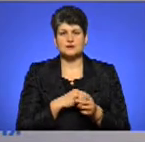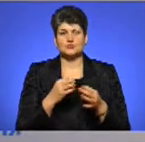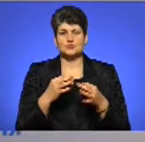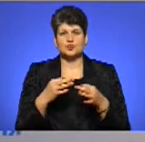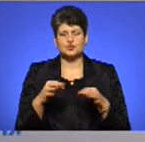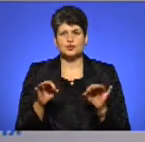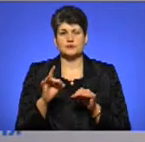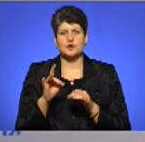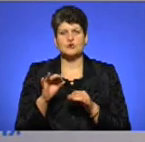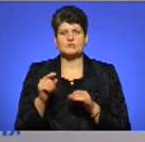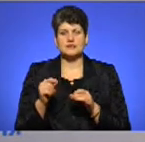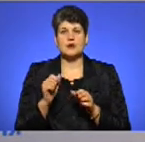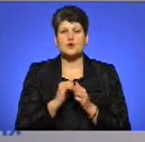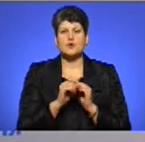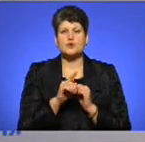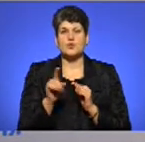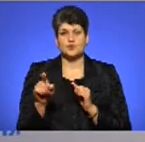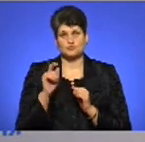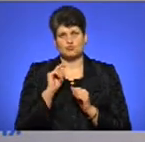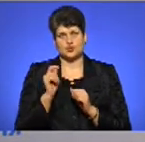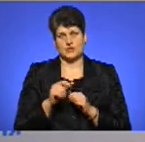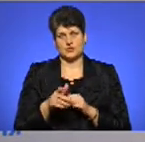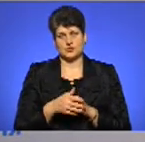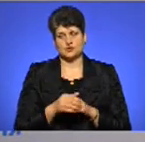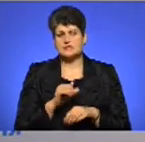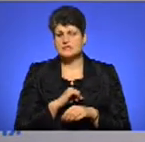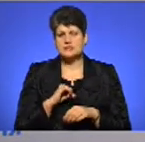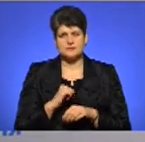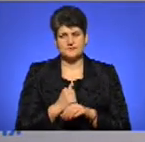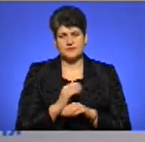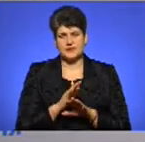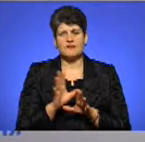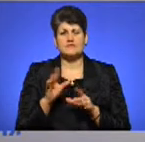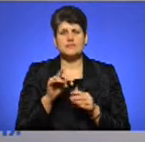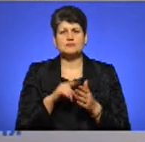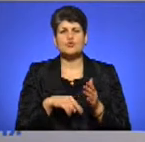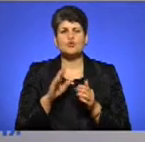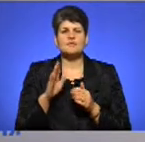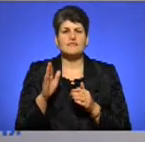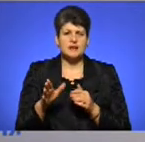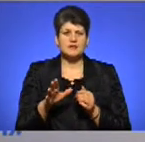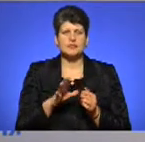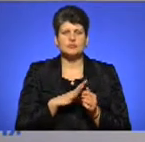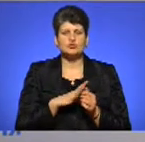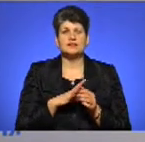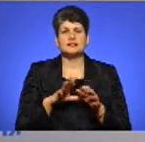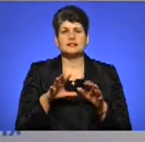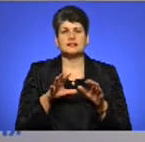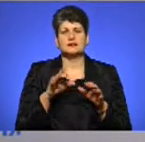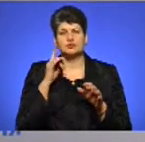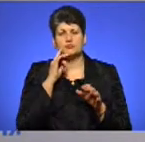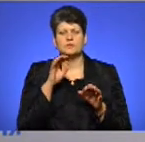кожному українцю. Це саме головне. Тому ці всі сподівання, які ми поклали на владу і на